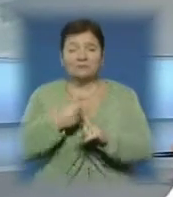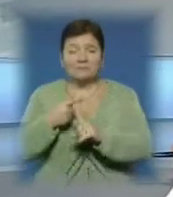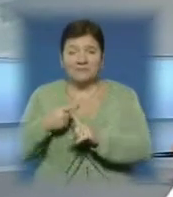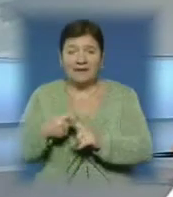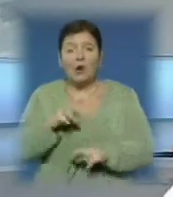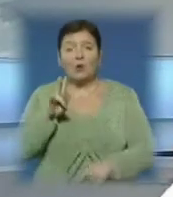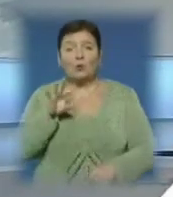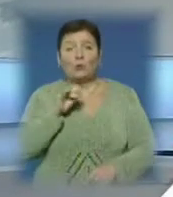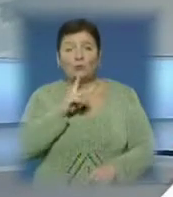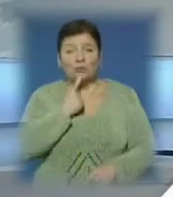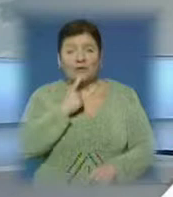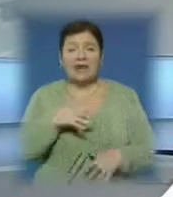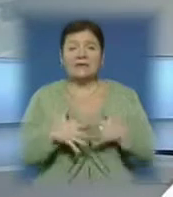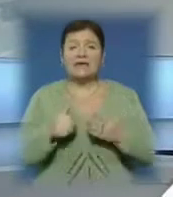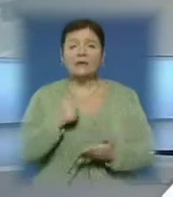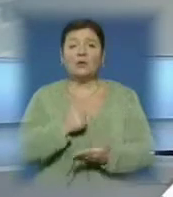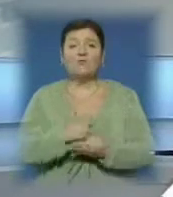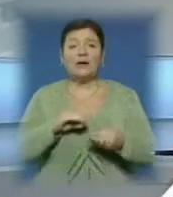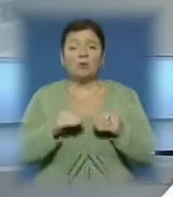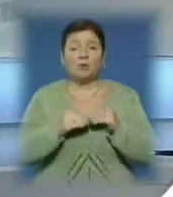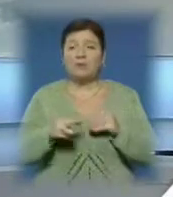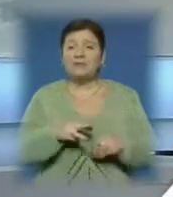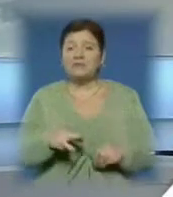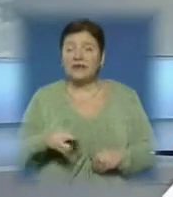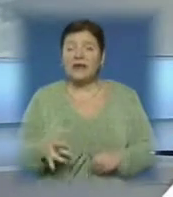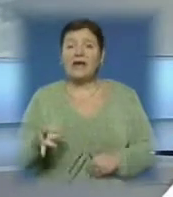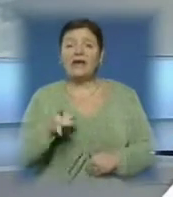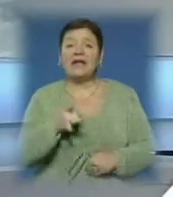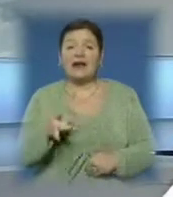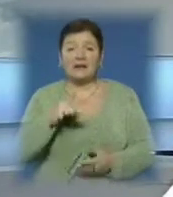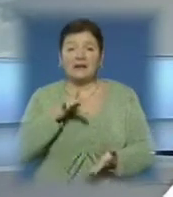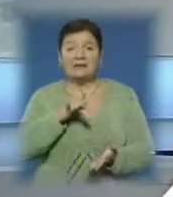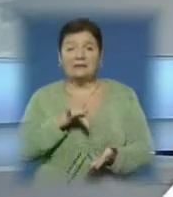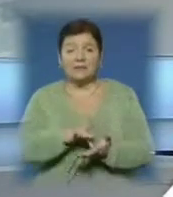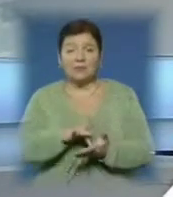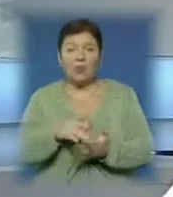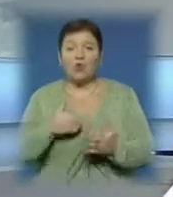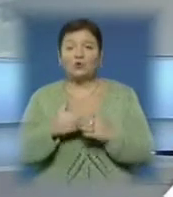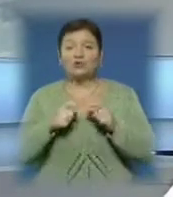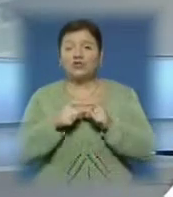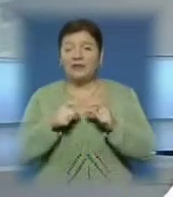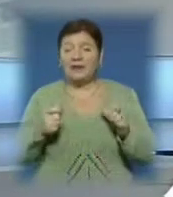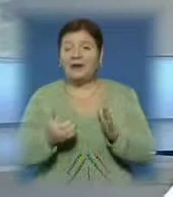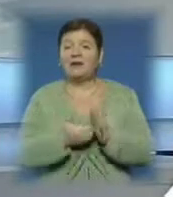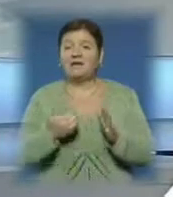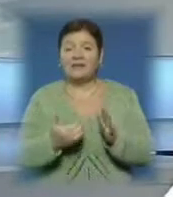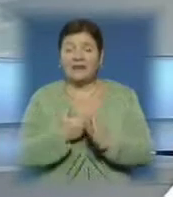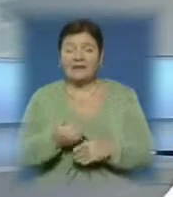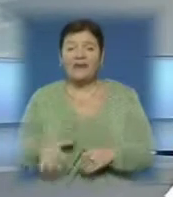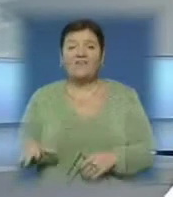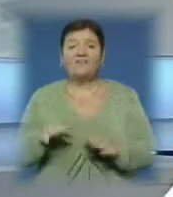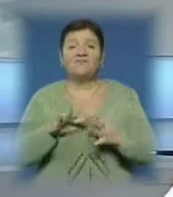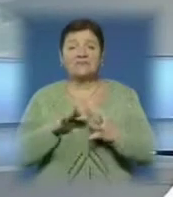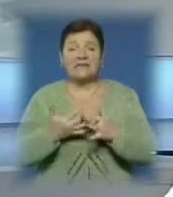певні труднощі. Серед головних проблем Міжгірщини і райцентру, зокрема, нестача дошкільних навчальних закладів. Наразі в